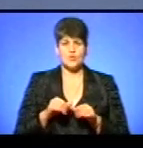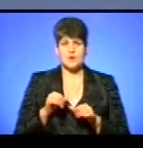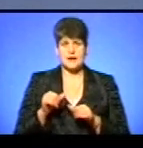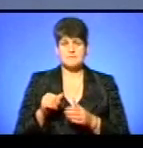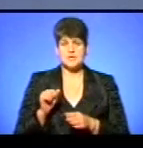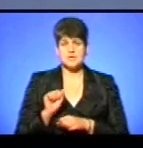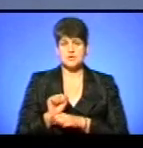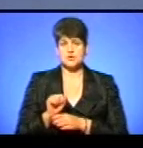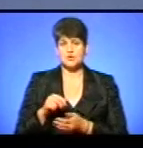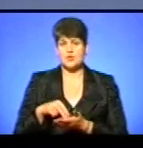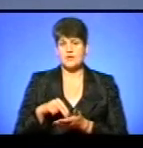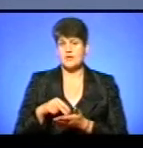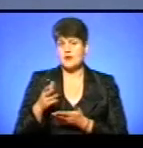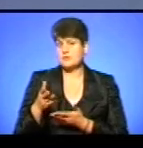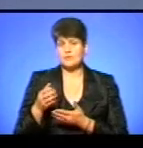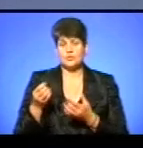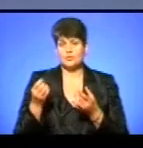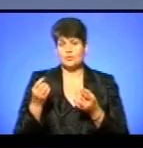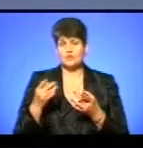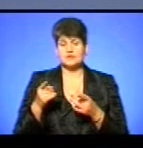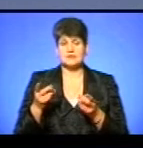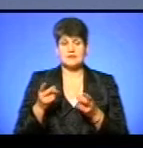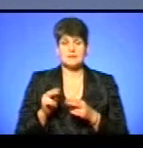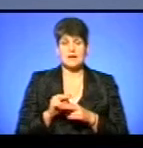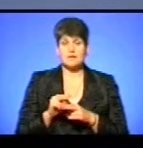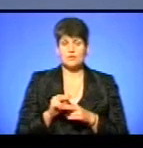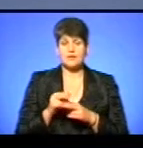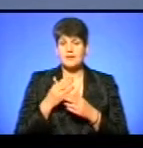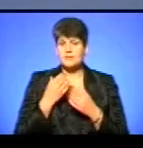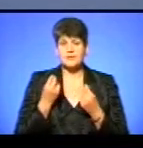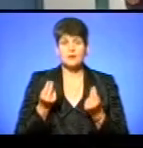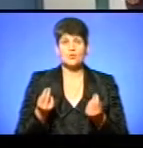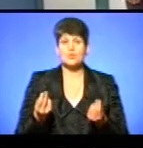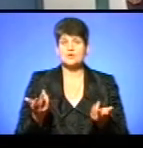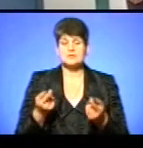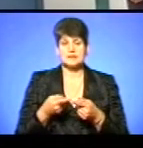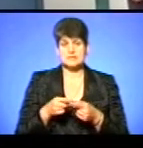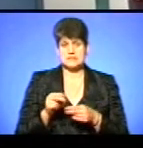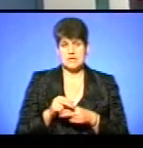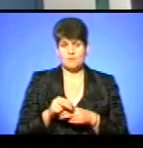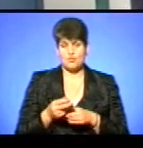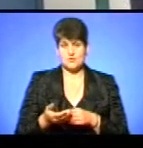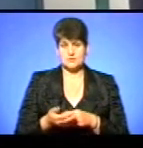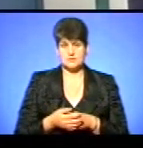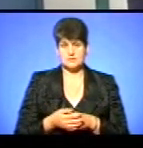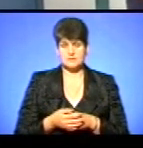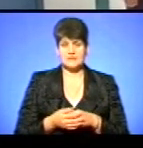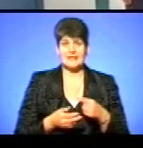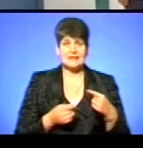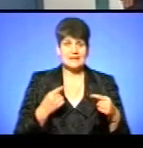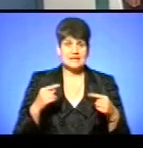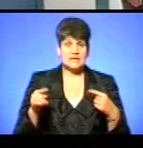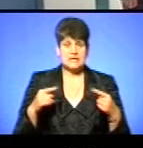стоять через те, що просто їх потрібно ремонтувати, і немає коштів на ці ремонти. Інші